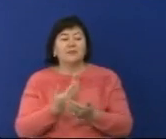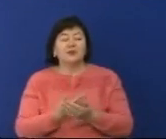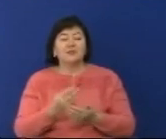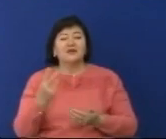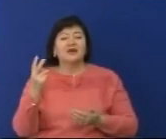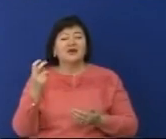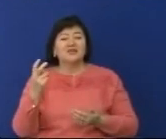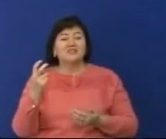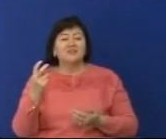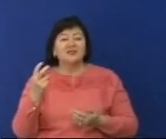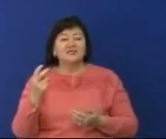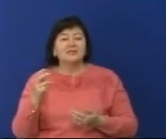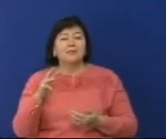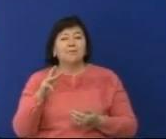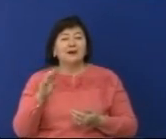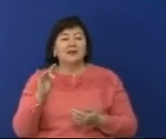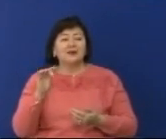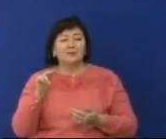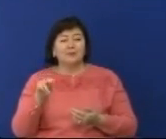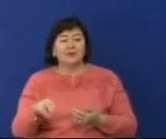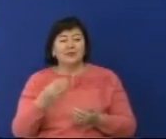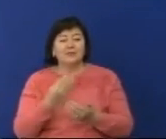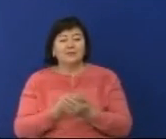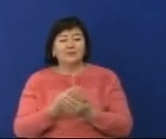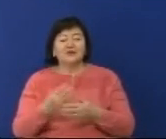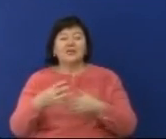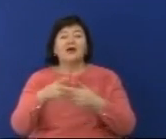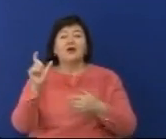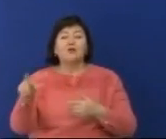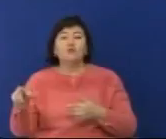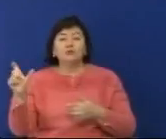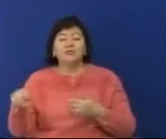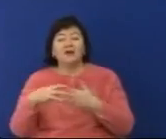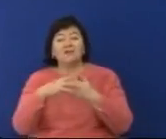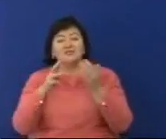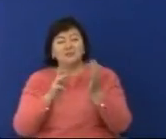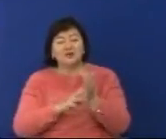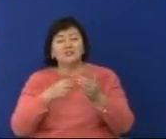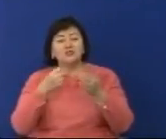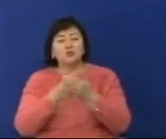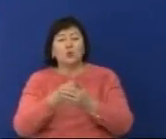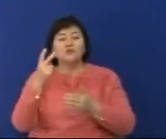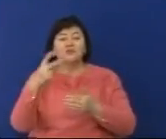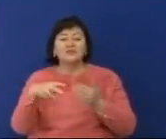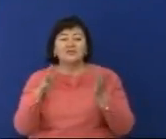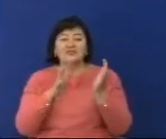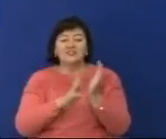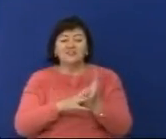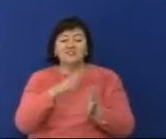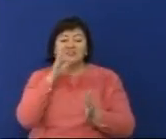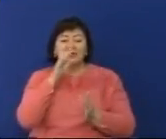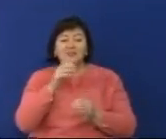көлімінде ғрант бөлінеді. Оған 18 бен 29 жас аралығындағы жастар ғат салады. Бүгінгі таңда